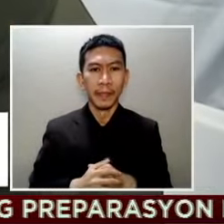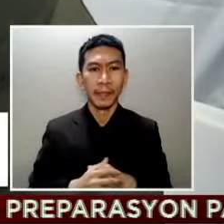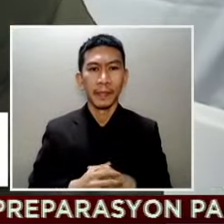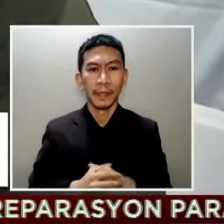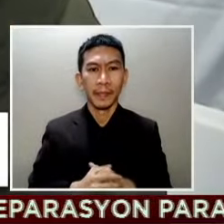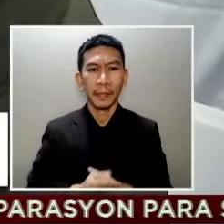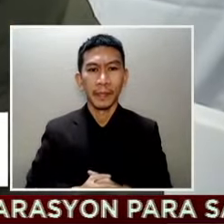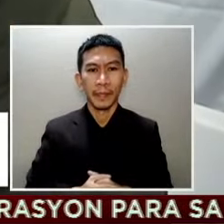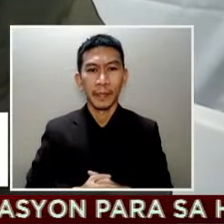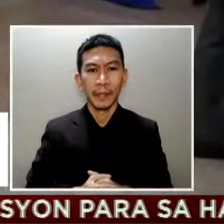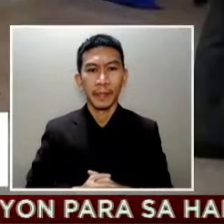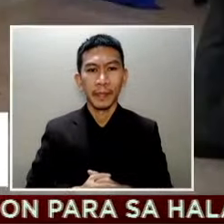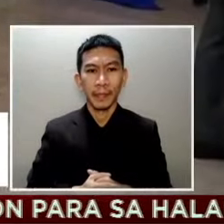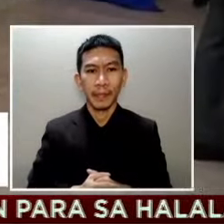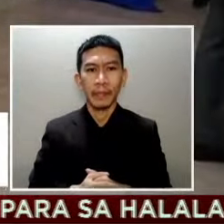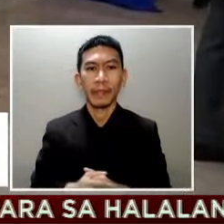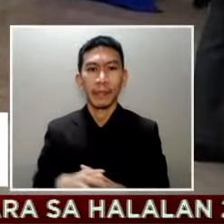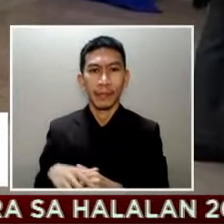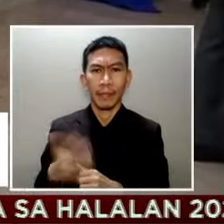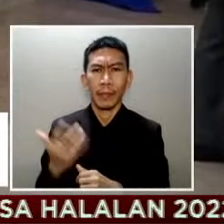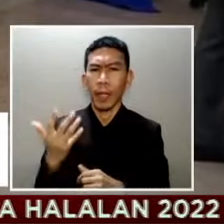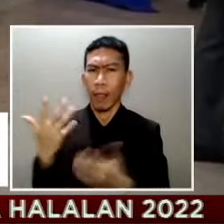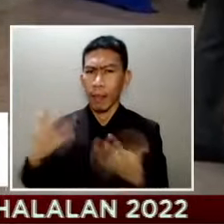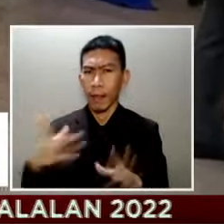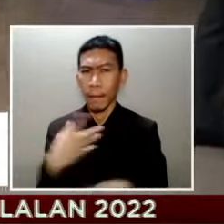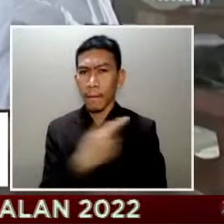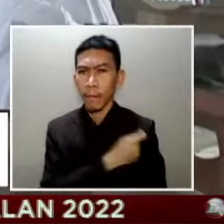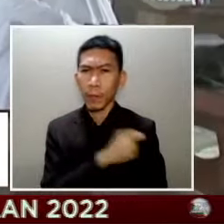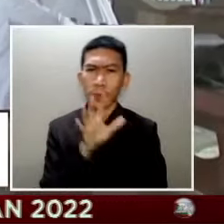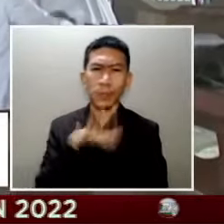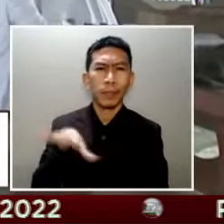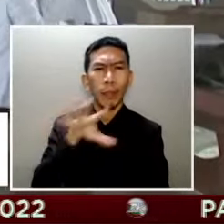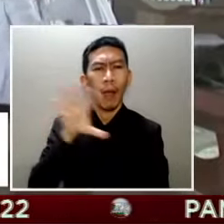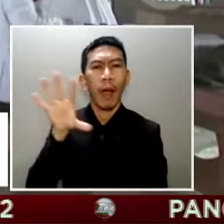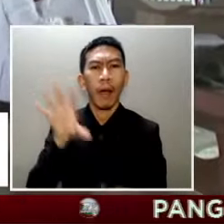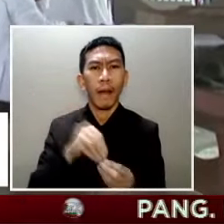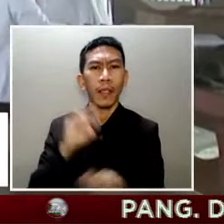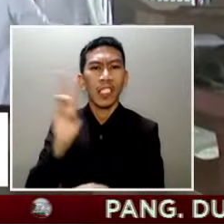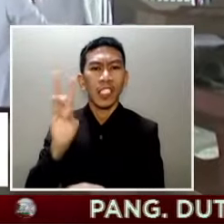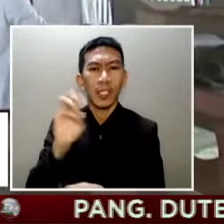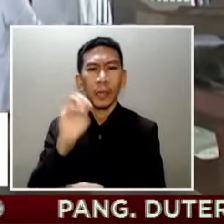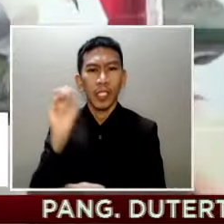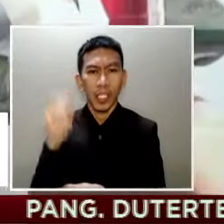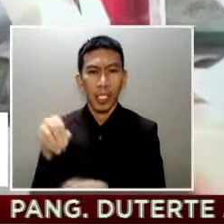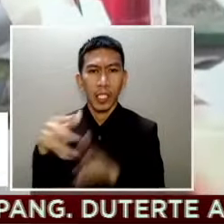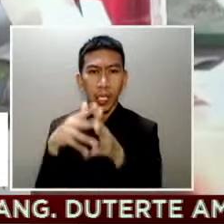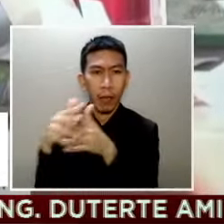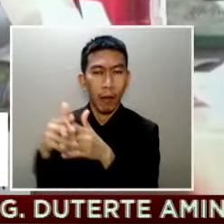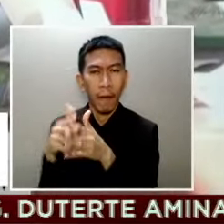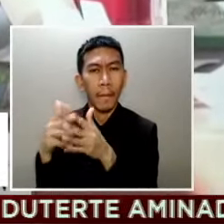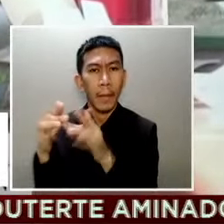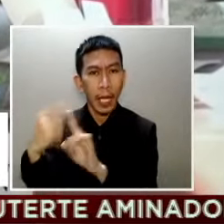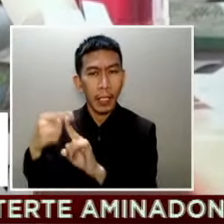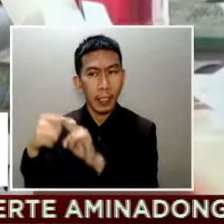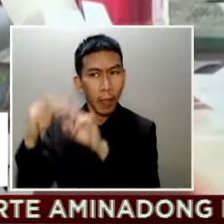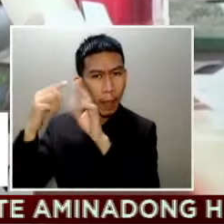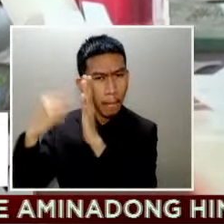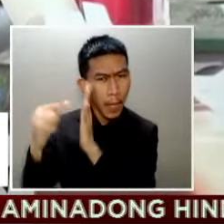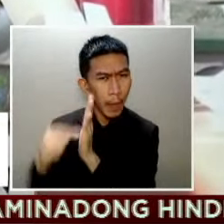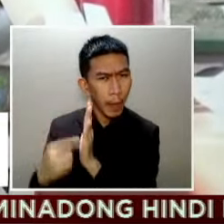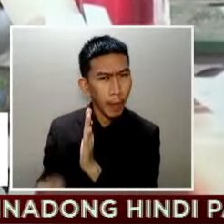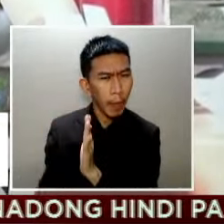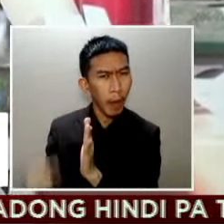Matapos mabakunahan na ang halos 60% ng bansa at masuri ang sari-saring pag-aaral tungkol sa visa ng mga bakuna